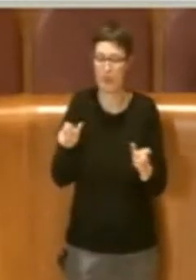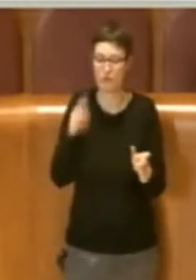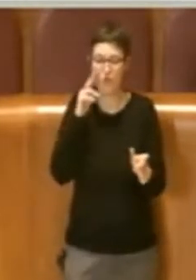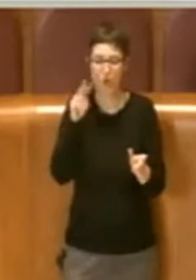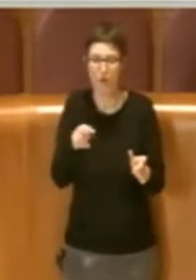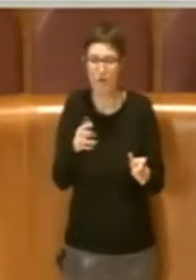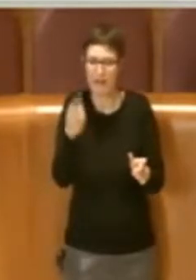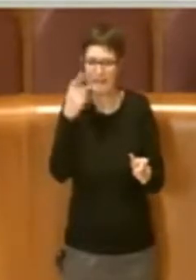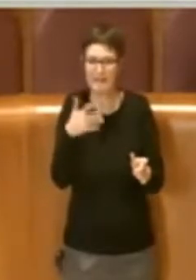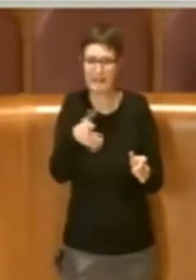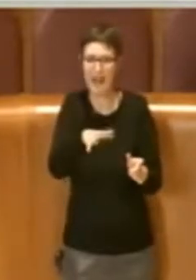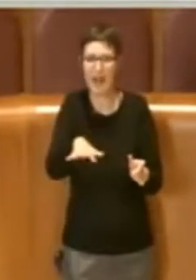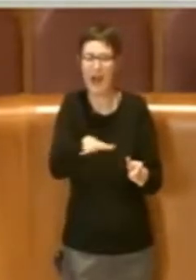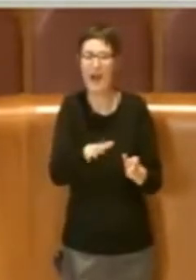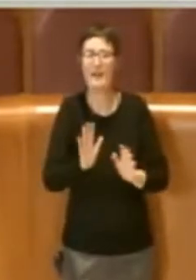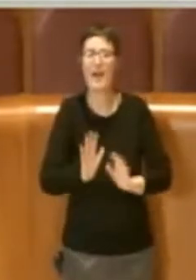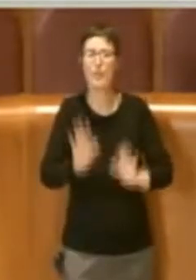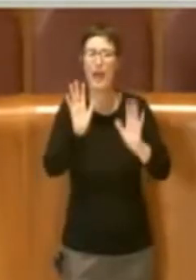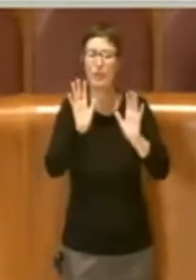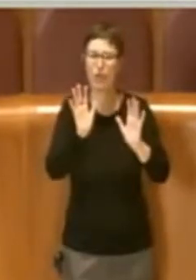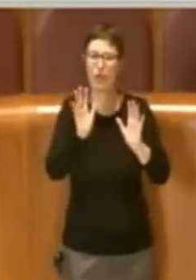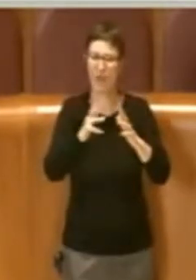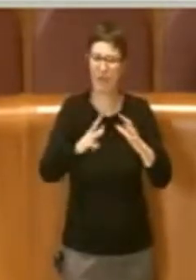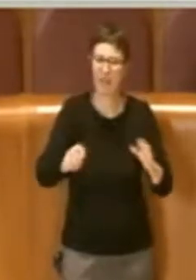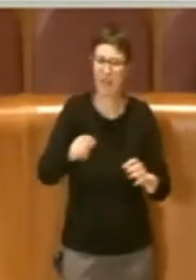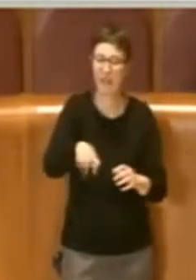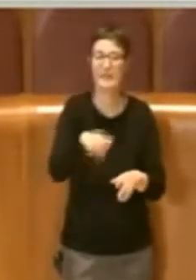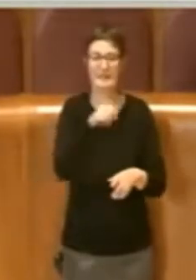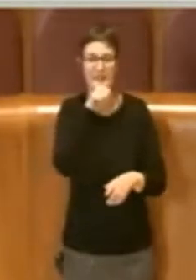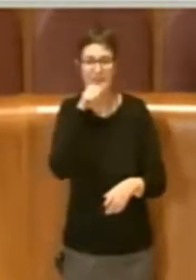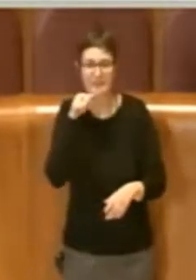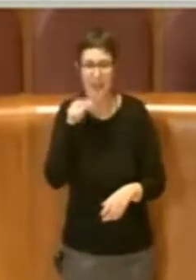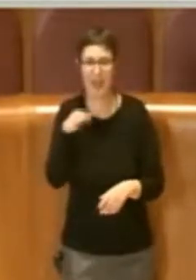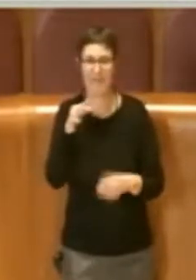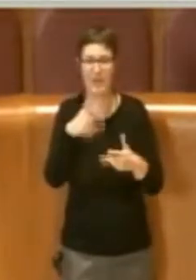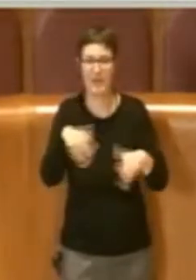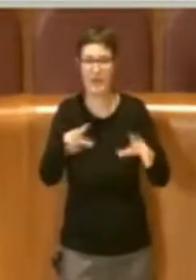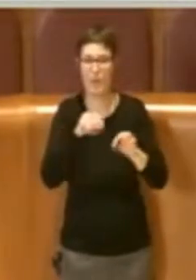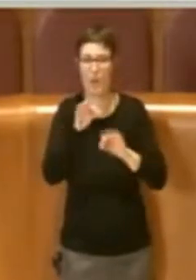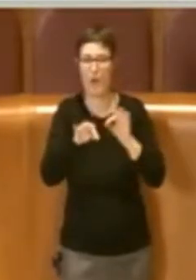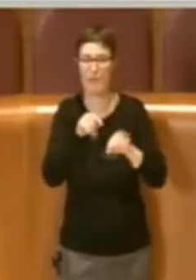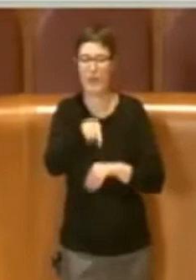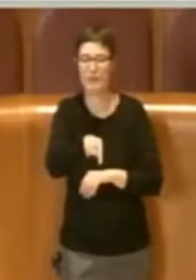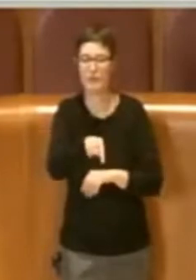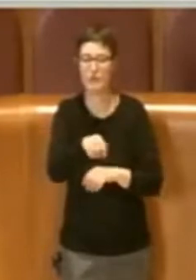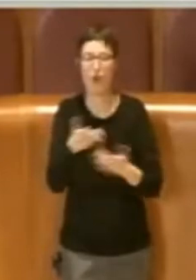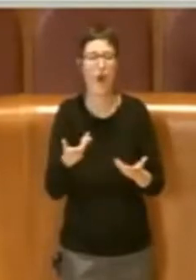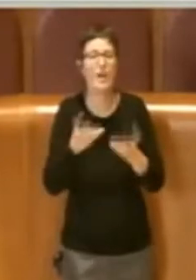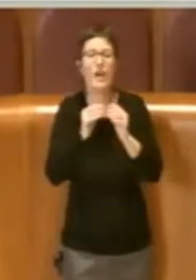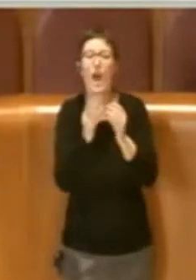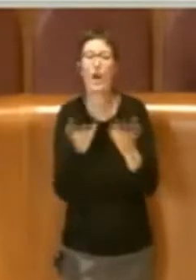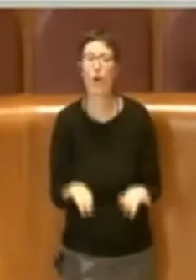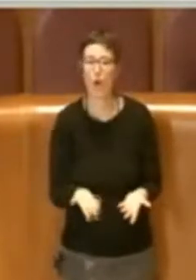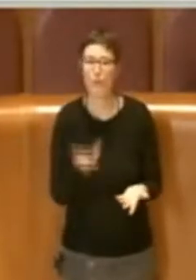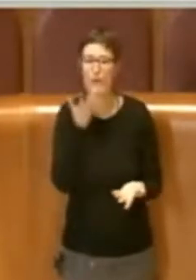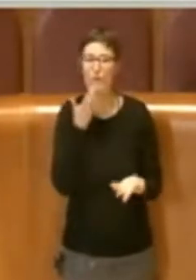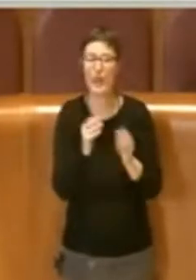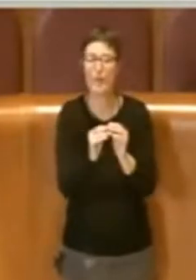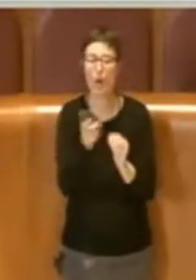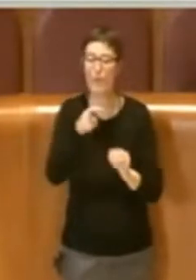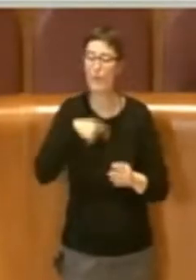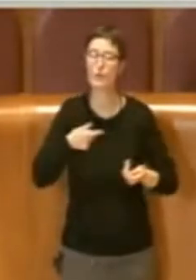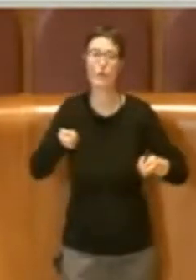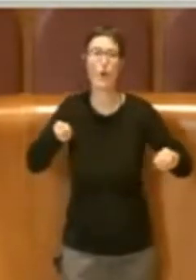ha assolutamente bisogno di essere riqualificata. E allora come la vogliamo riqualificare? Perché se noi amministriamo una città,